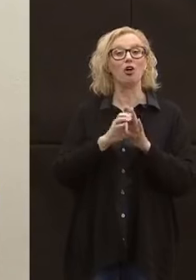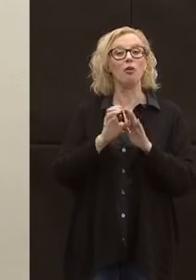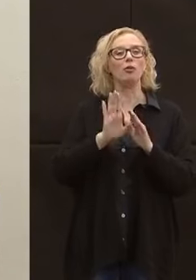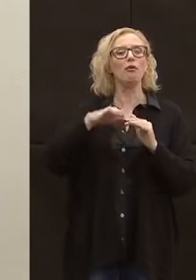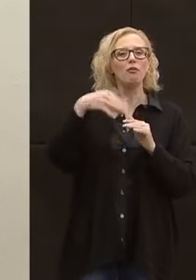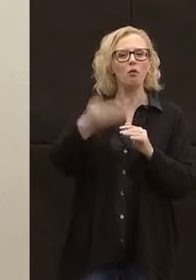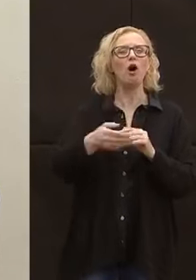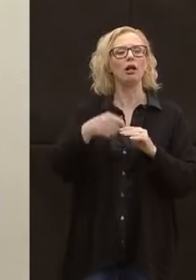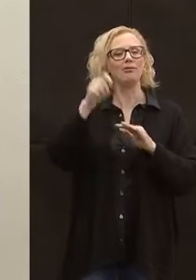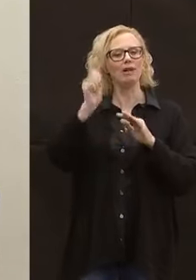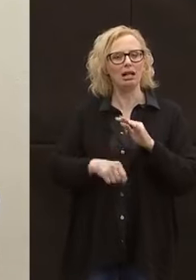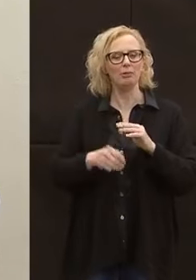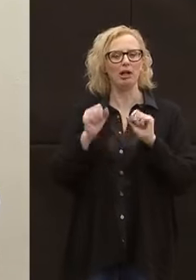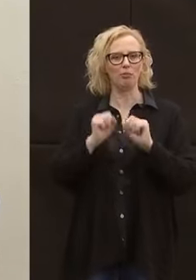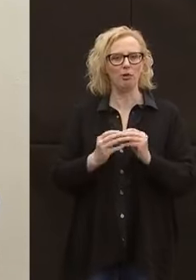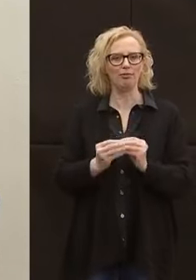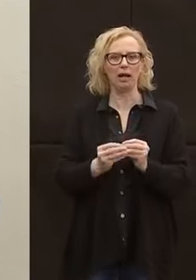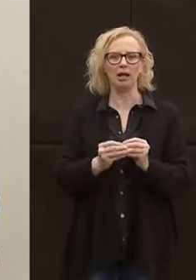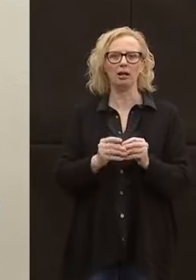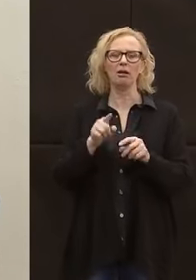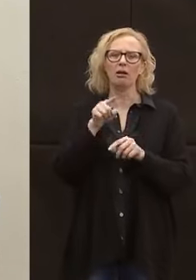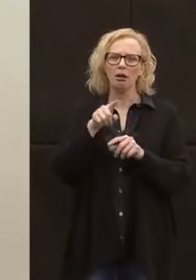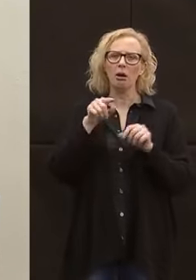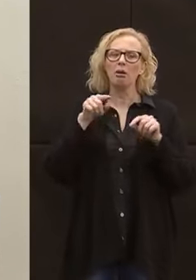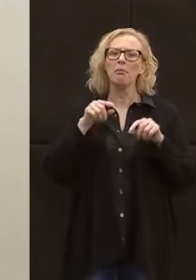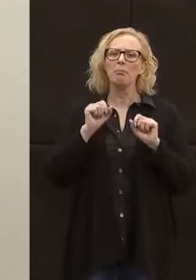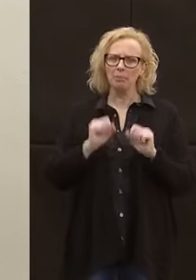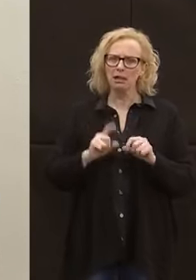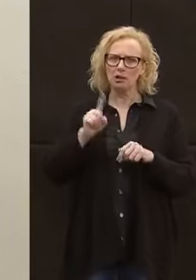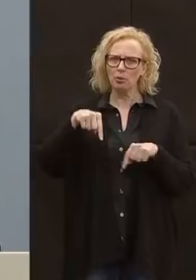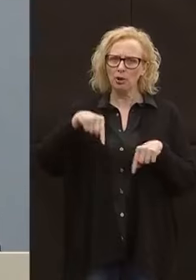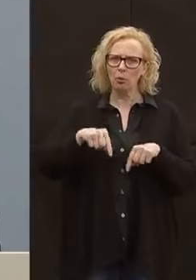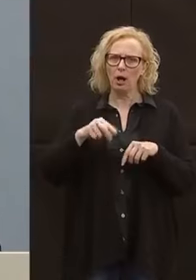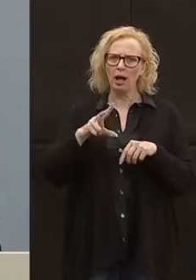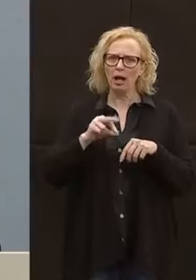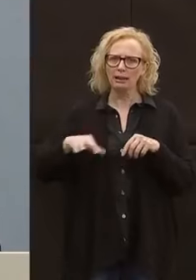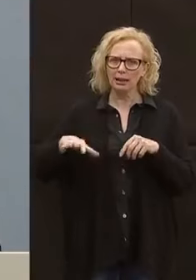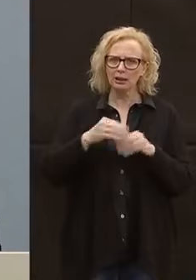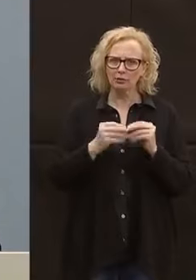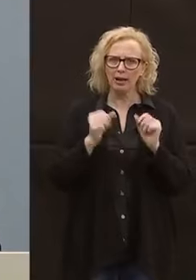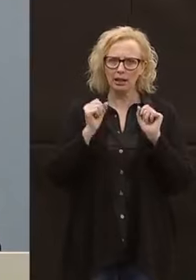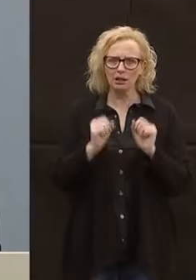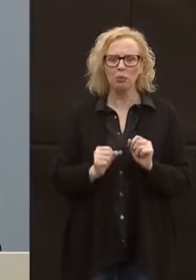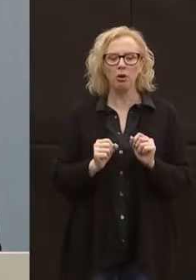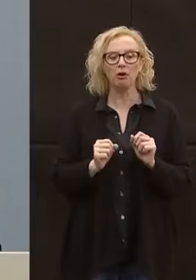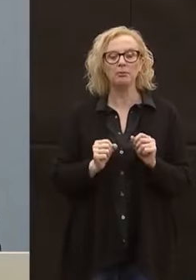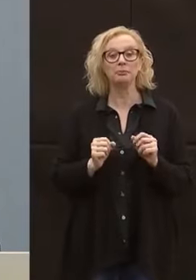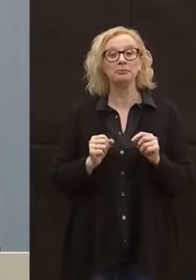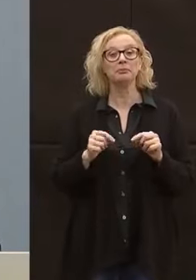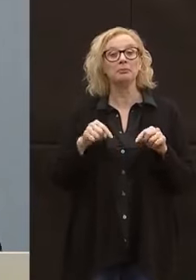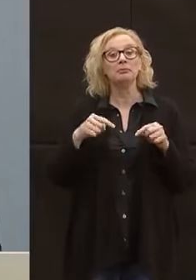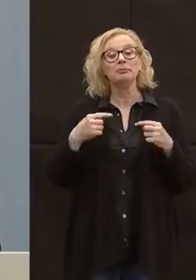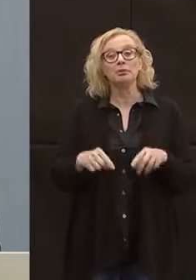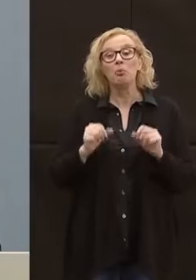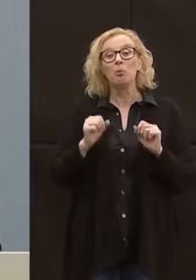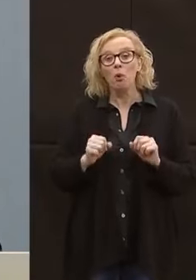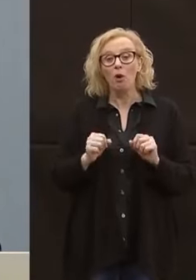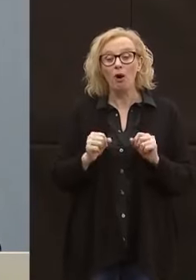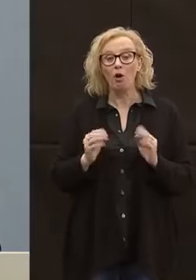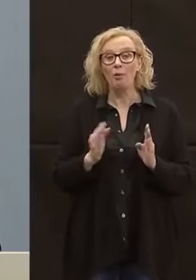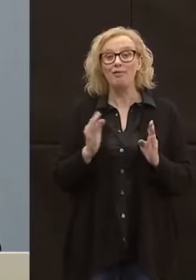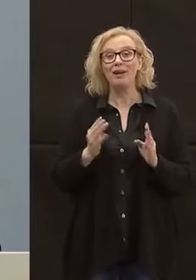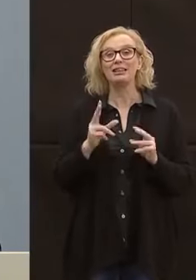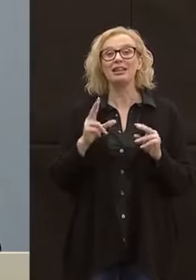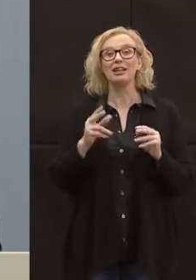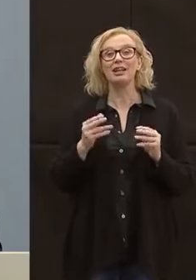comuni di residenza. La ritiene una cosa possibile anche in Trentino? Questo eventualmente farà parte di una nuova fase in cui